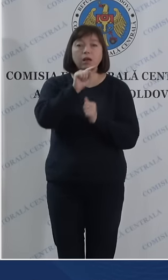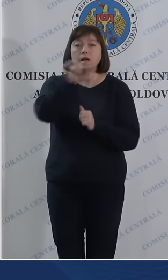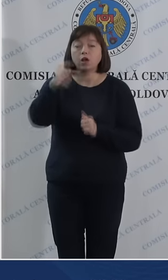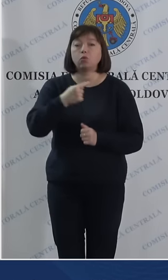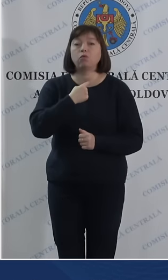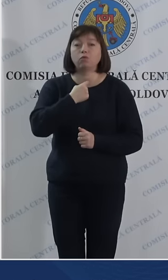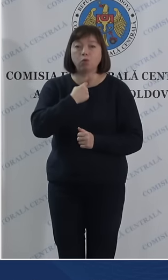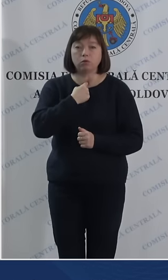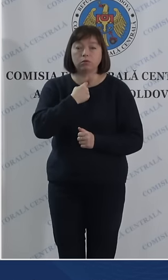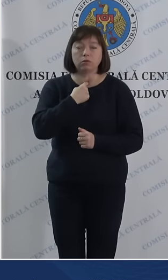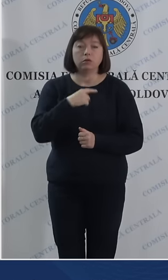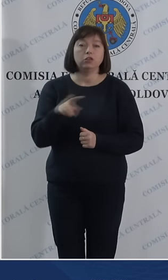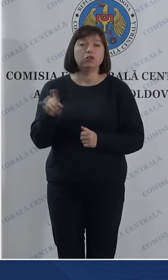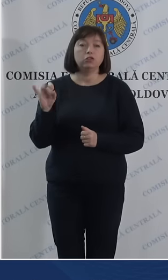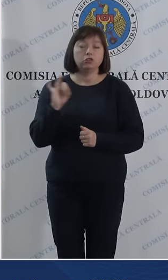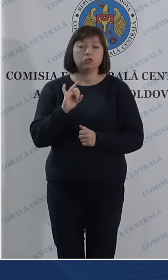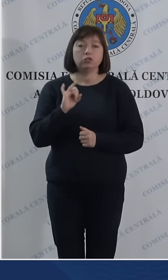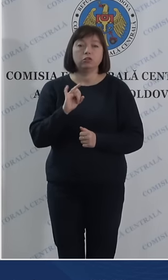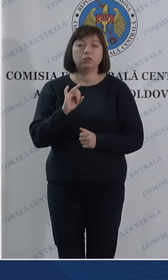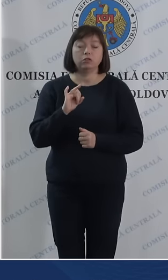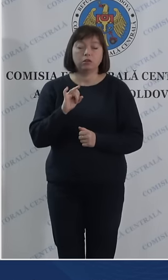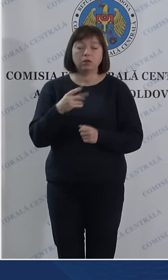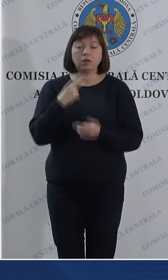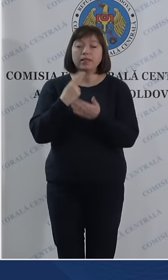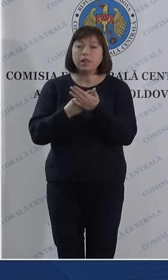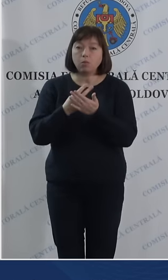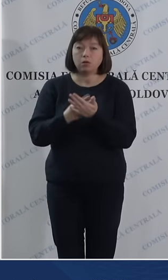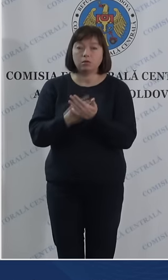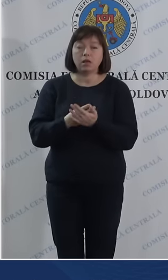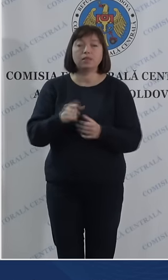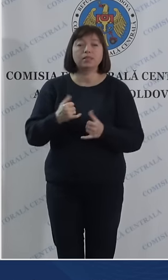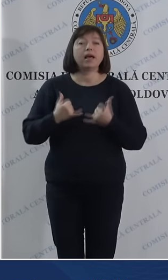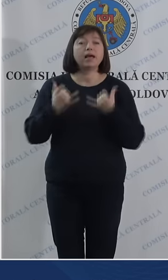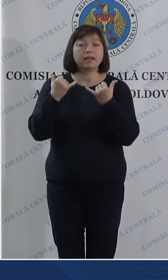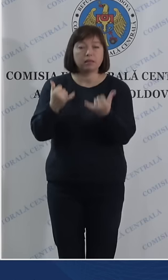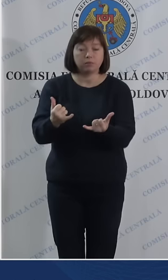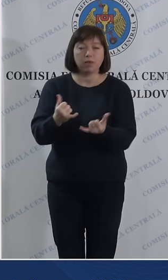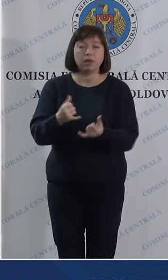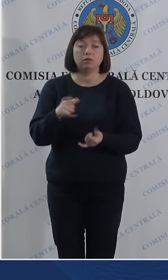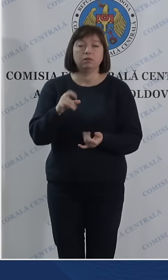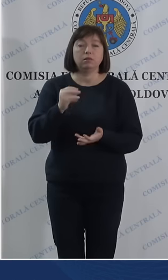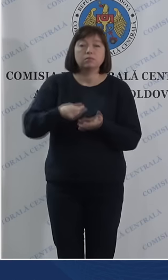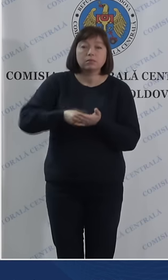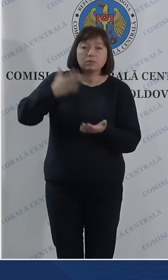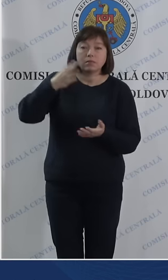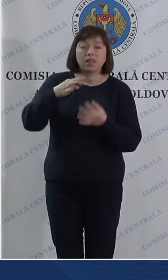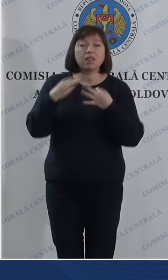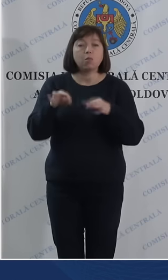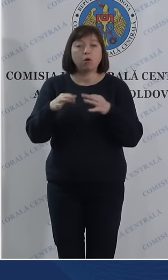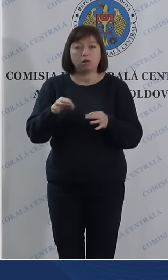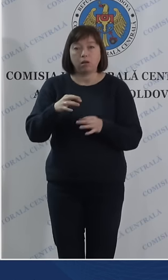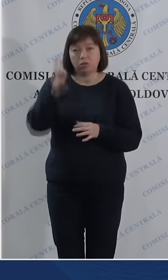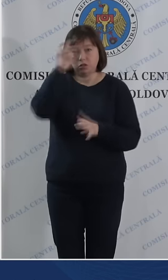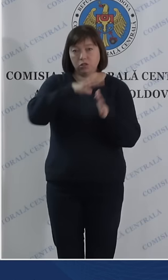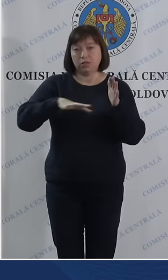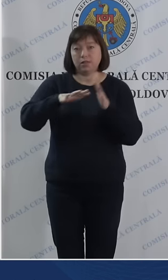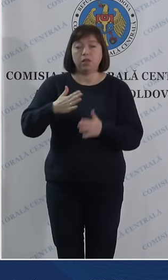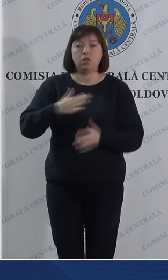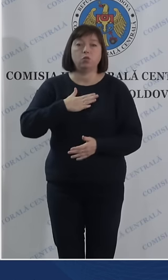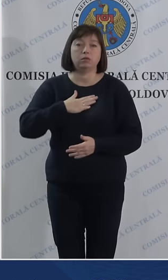și pentru că demonstrează respect față de valorile democratice ale țării noastre.